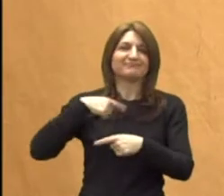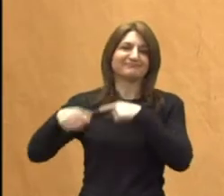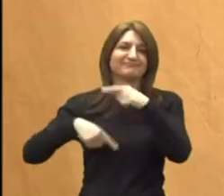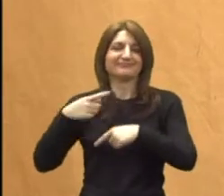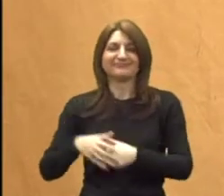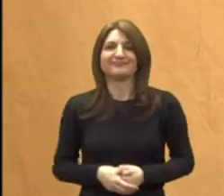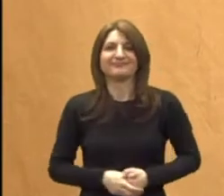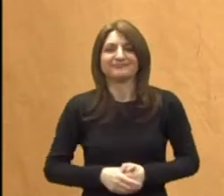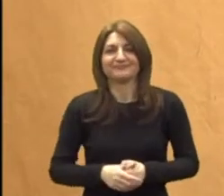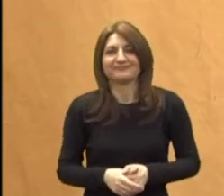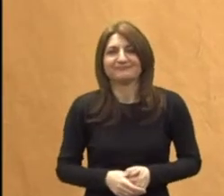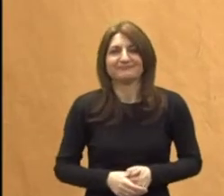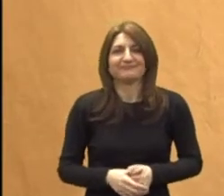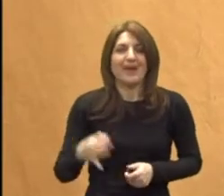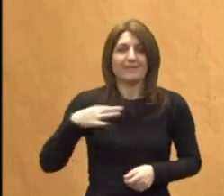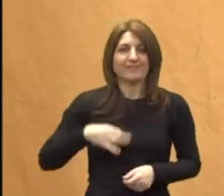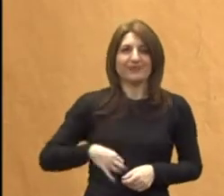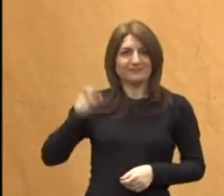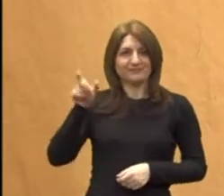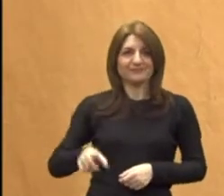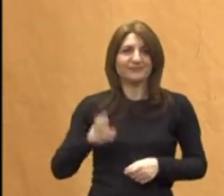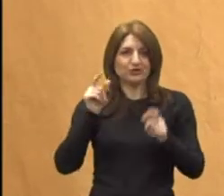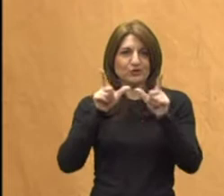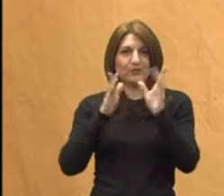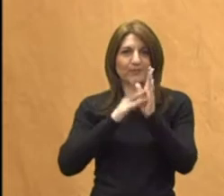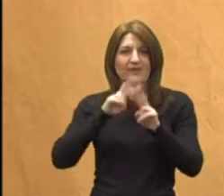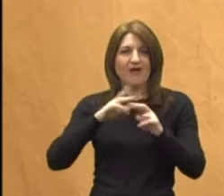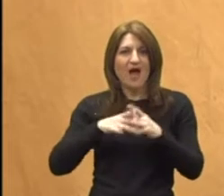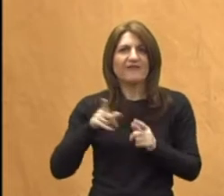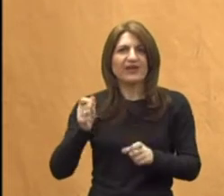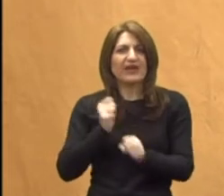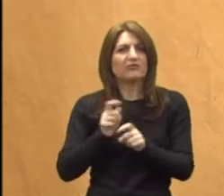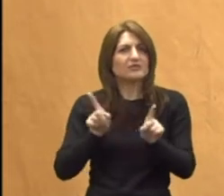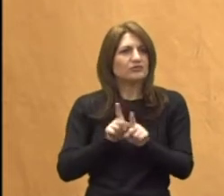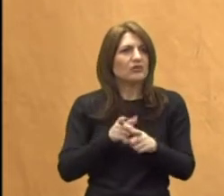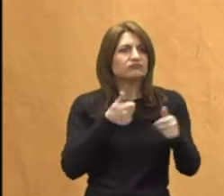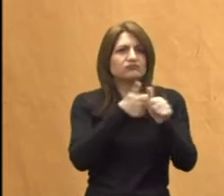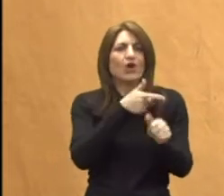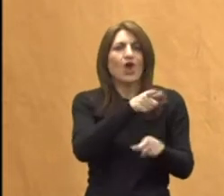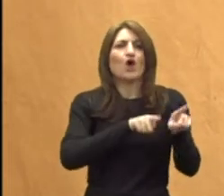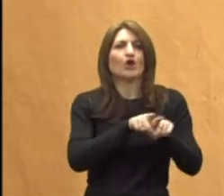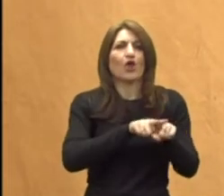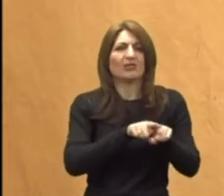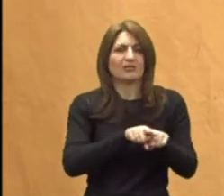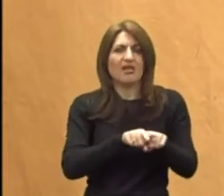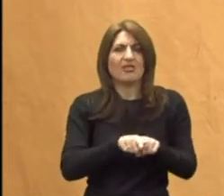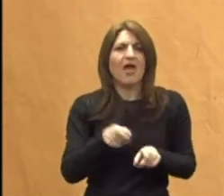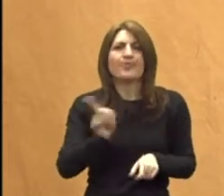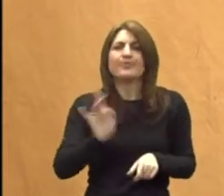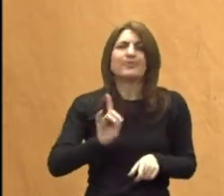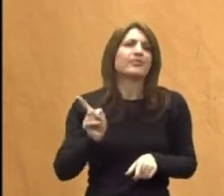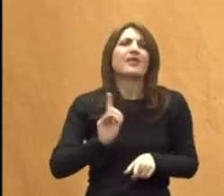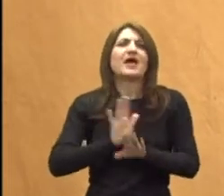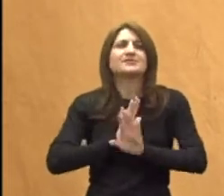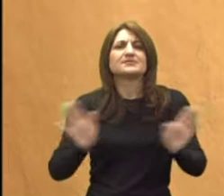Profesorice Runiha, ovo što je jako važno, vi djelujete i na roditelje. Vi niste samo uzeli